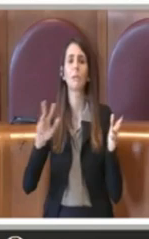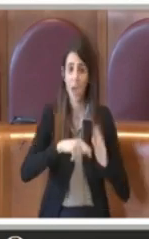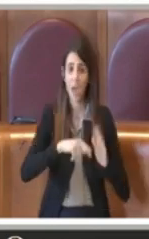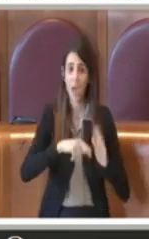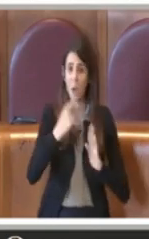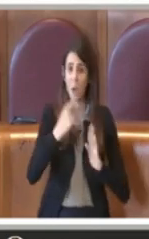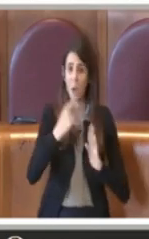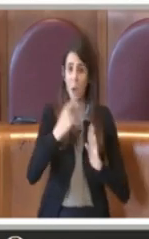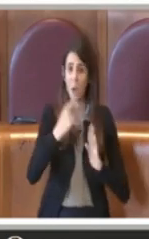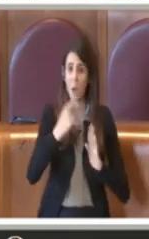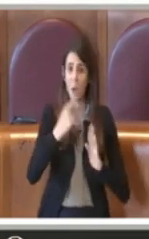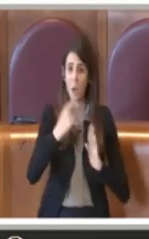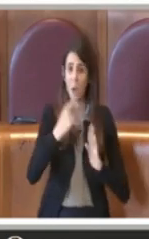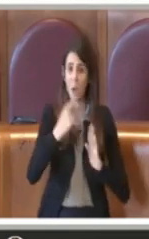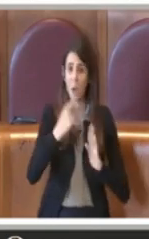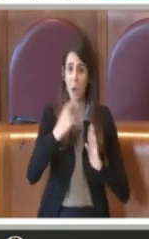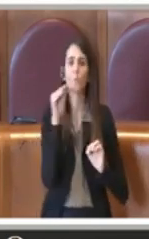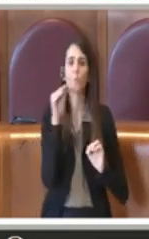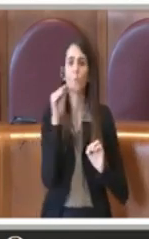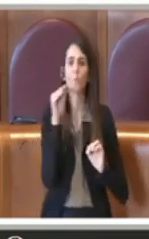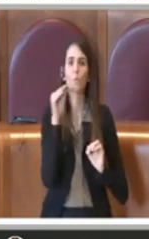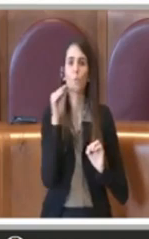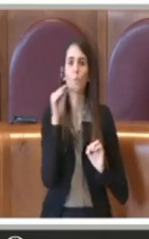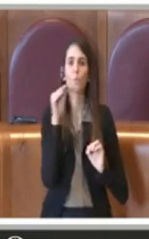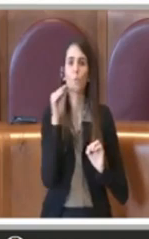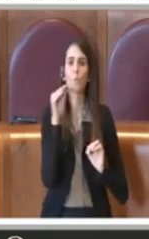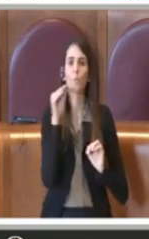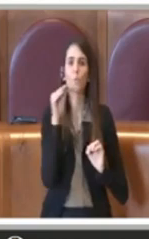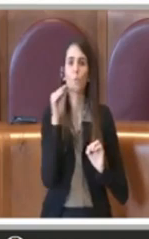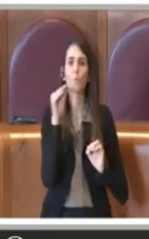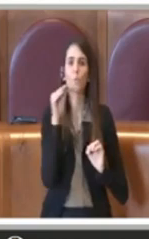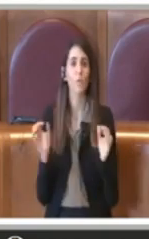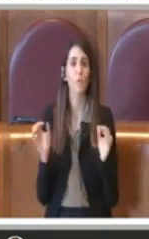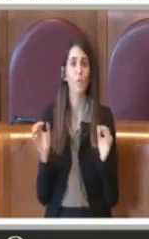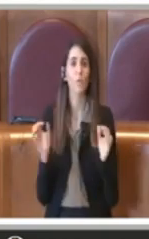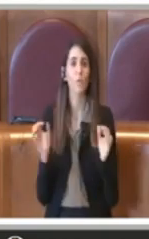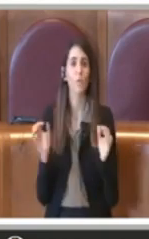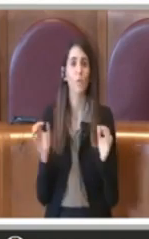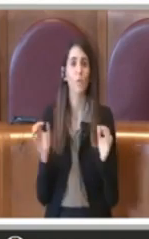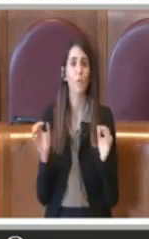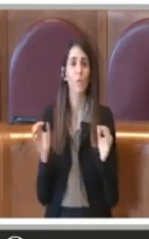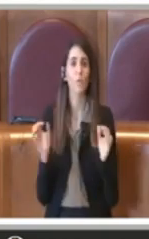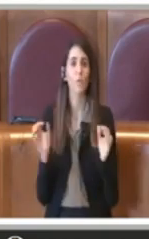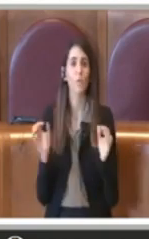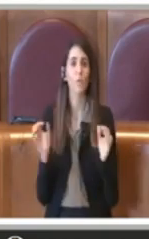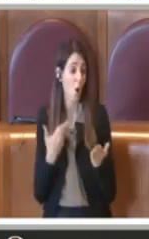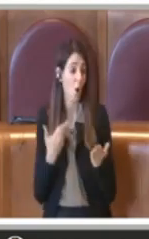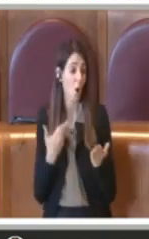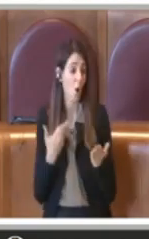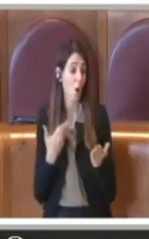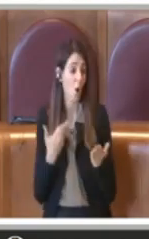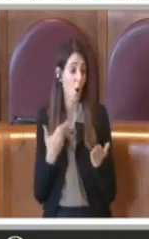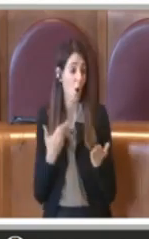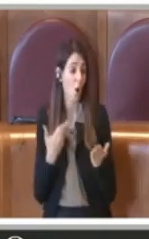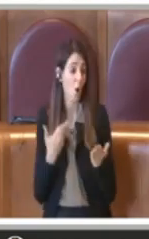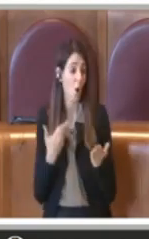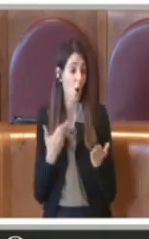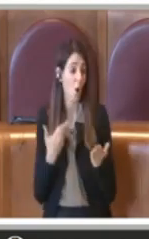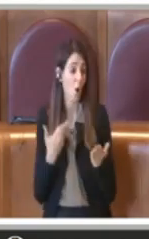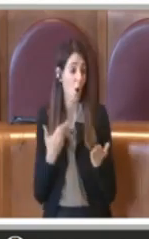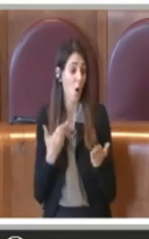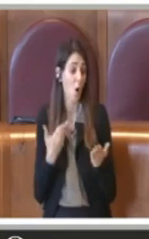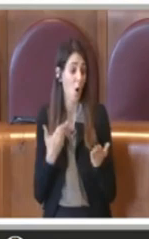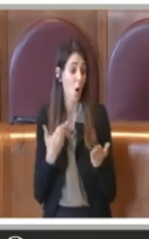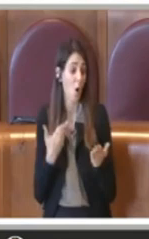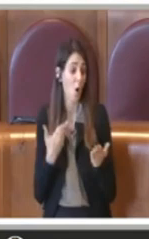la Fratelli Italia potesse ritirare questa mozione, visto che poi in realtà